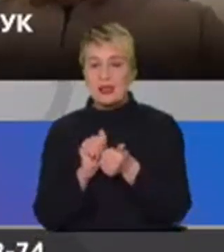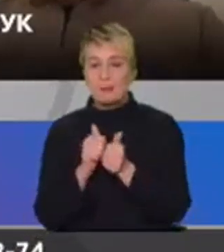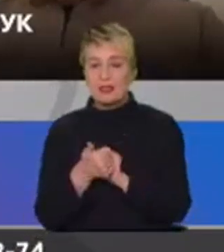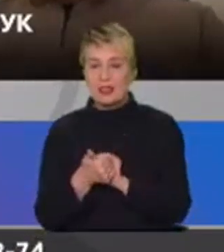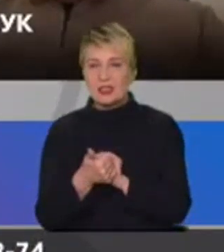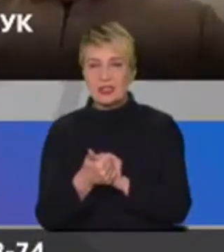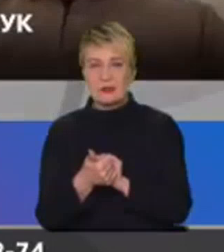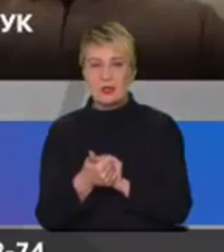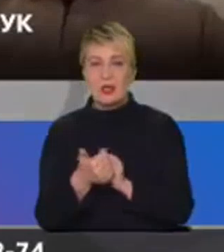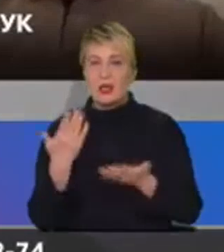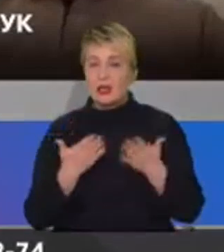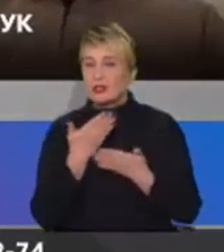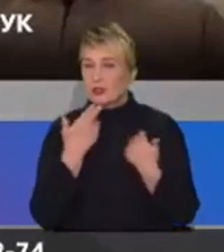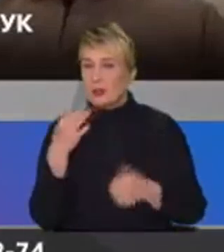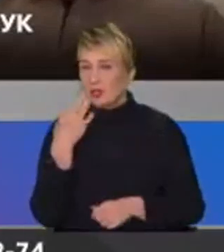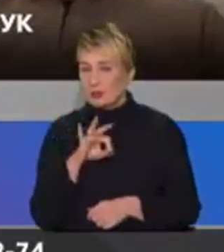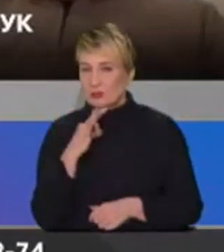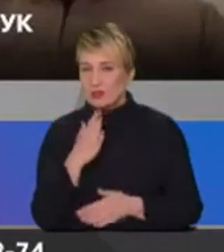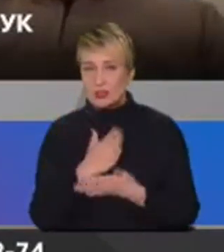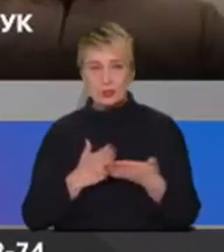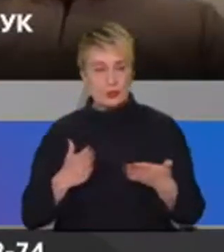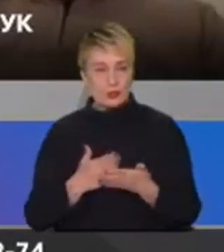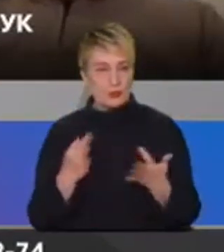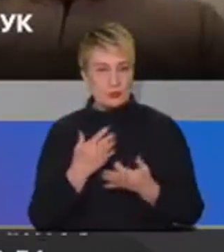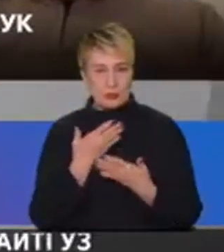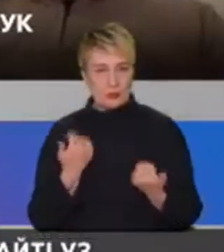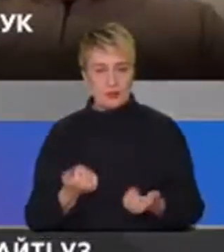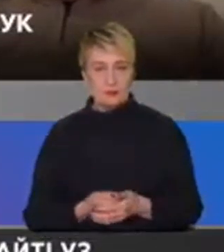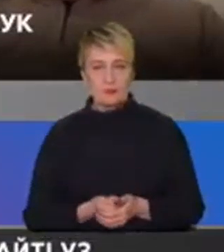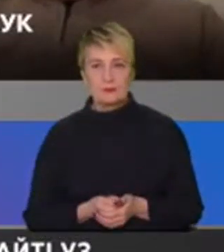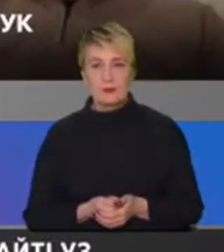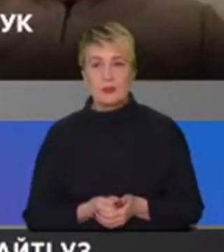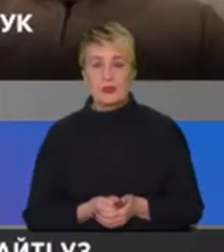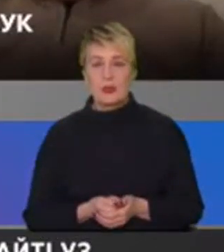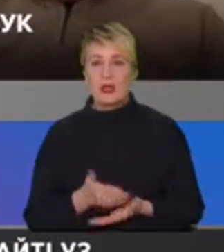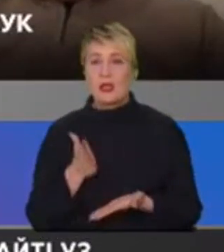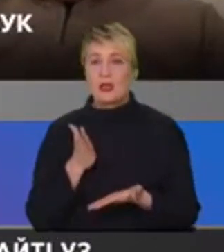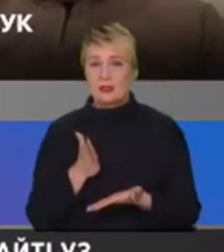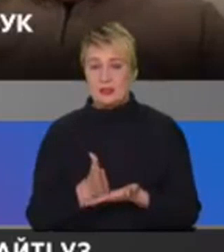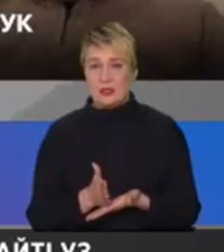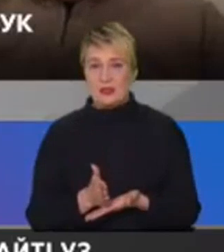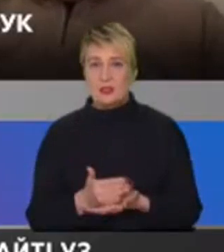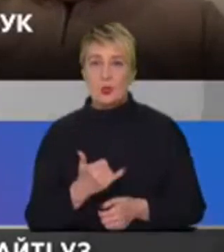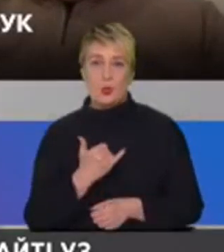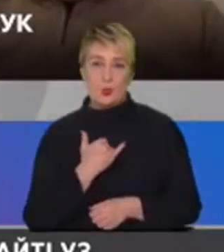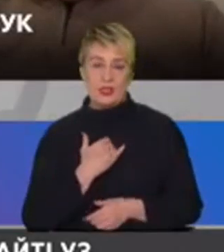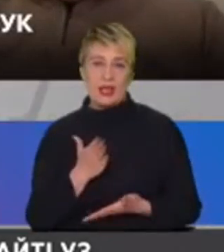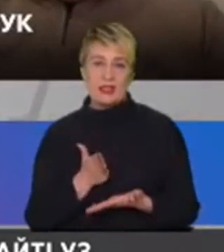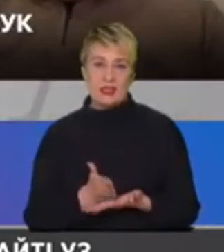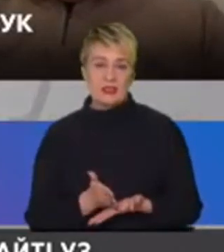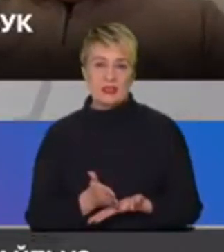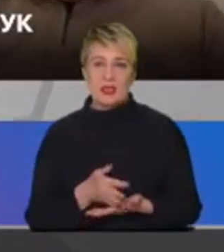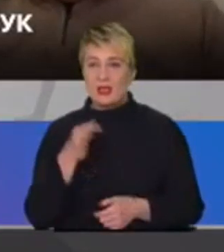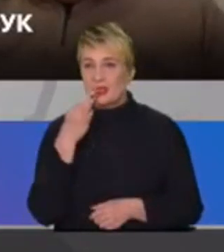Чи якщо немає насіння, то немає жодного і ніякого? Ні, звісно, є, допустим, у мене, допустим, є